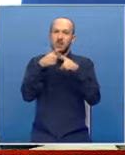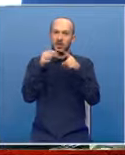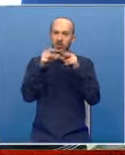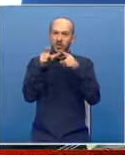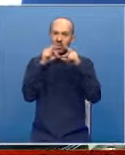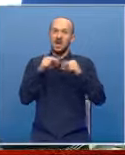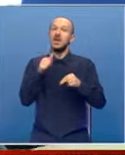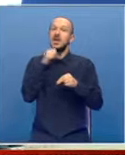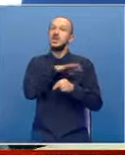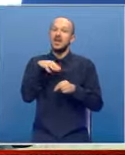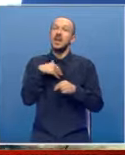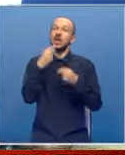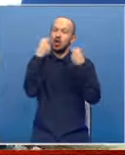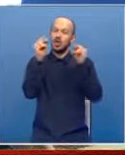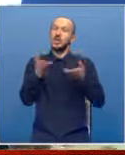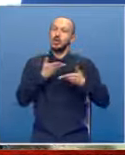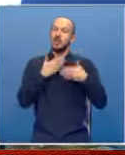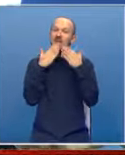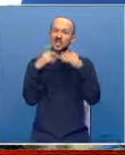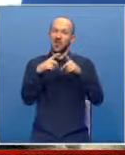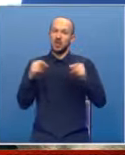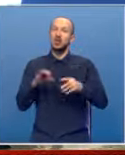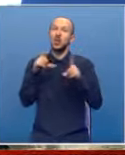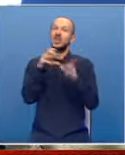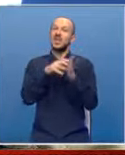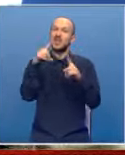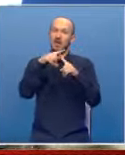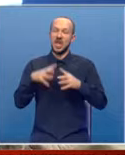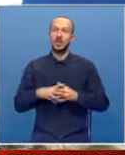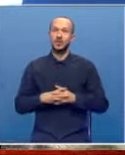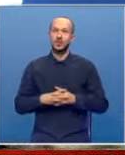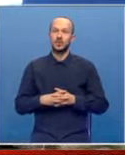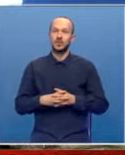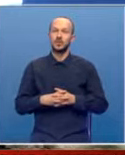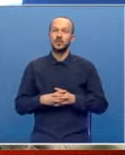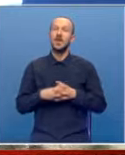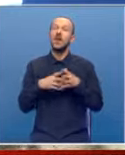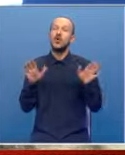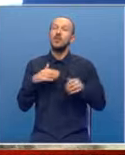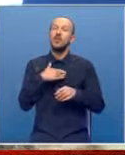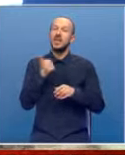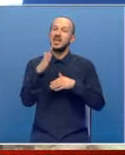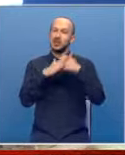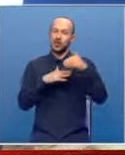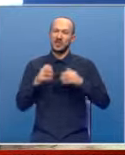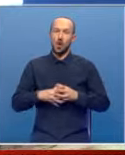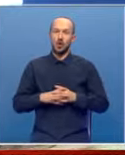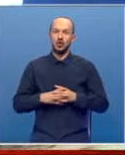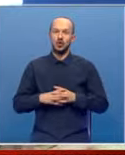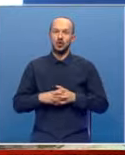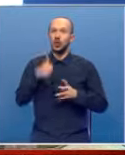Za meni je čast dobiti zahvalnicu od grada Trebinja. Izuzetno mi je zadovoljstvo